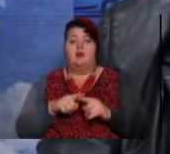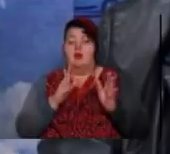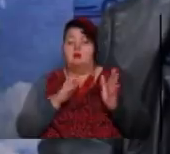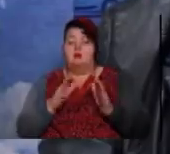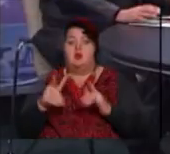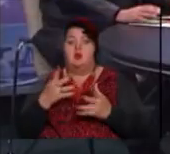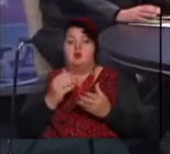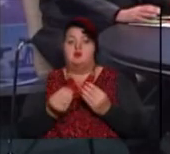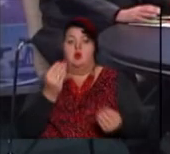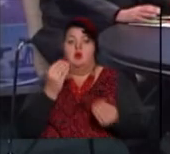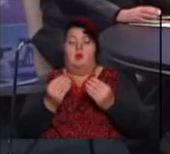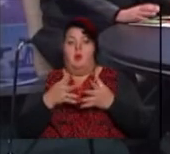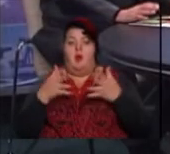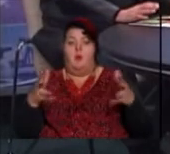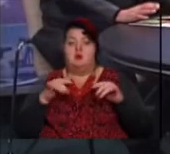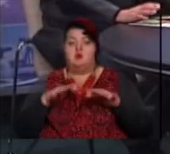тут ще грає більшу роль печень.